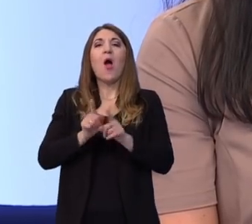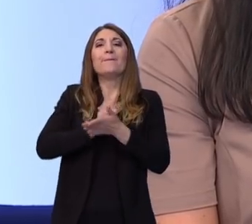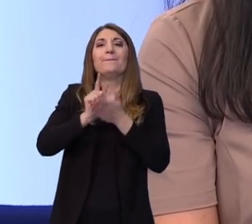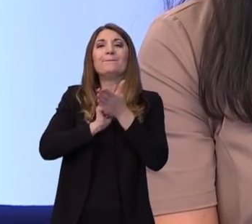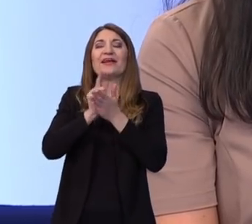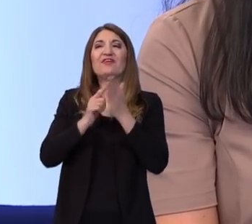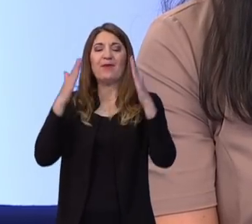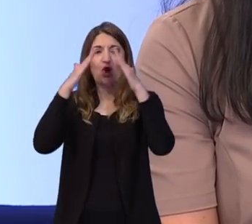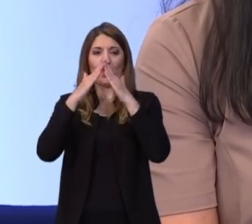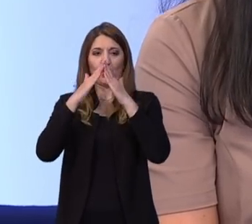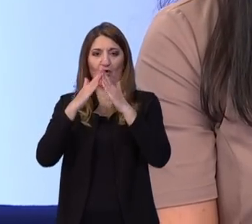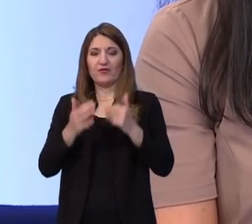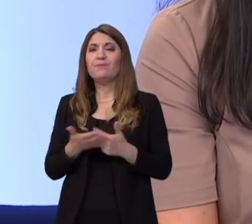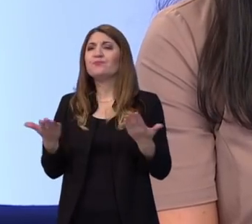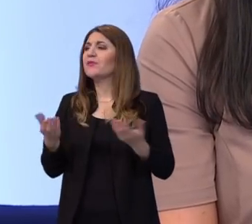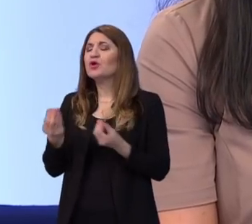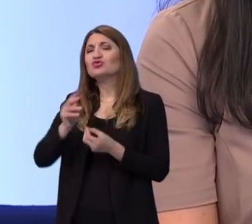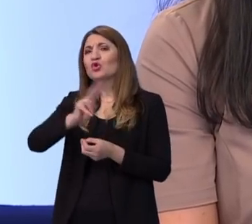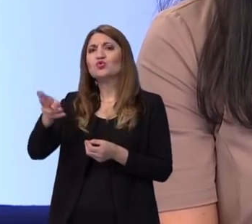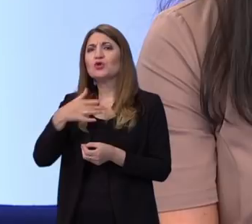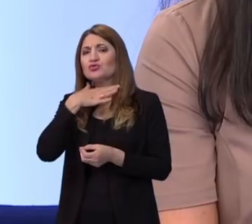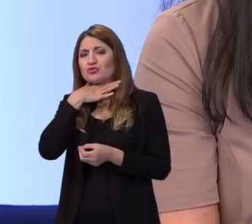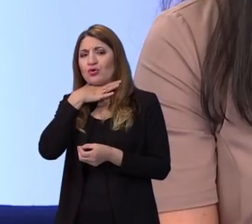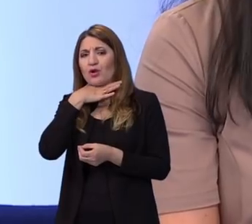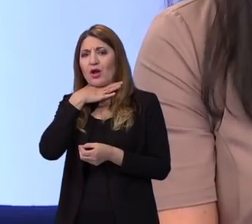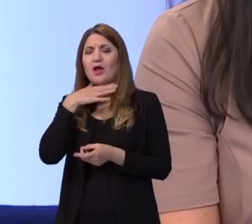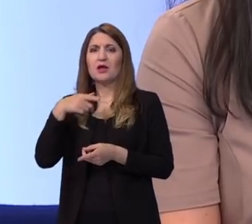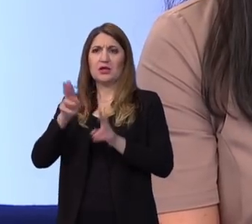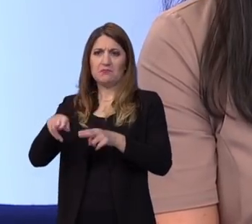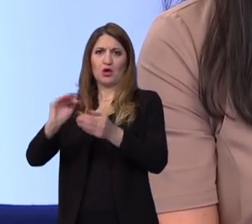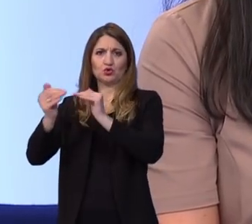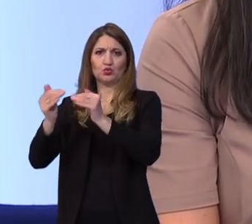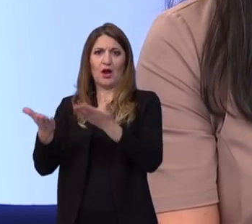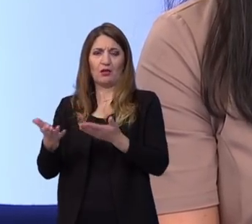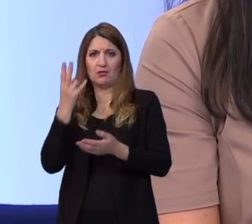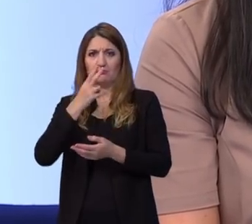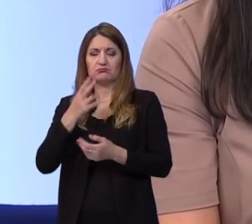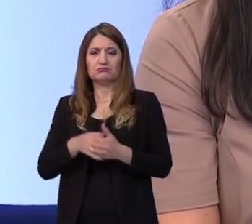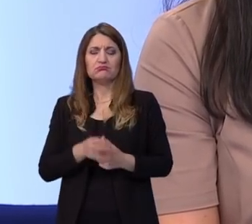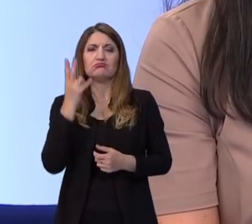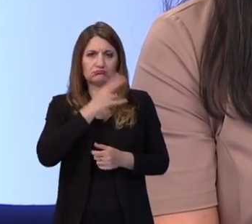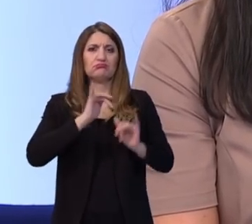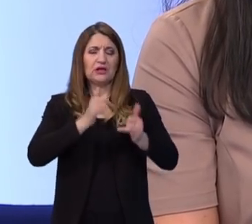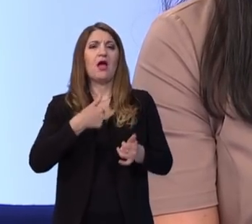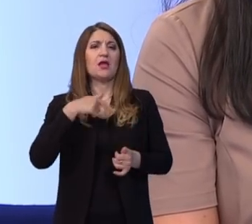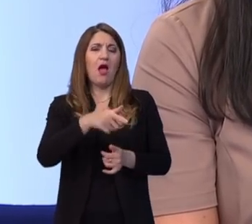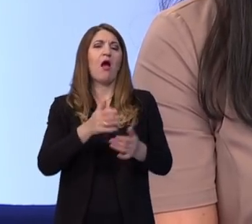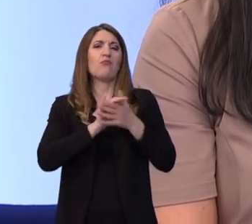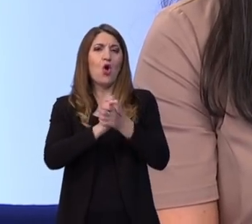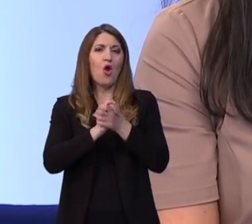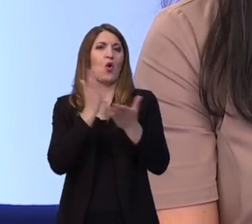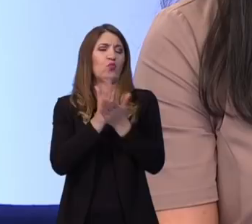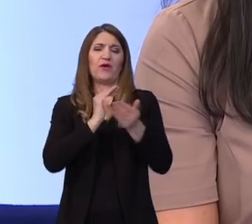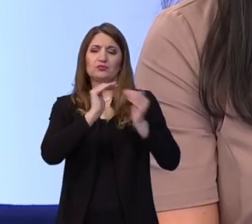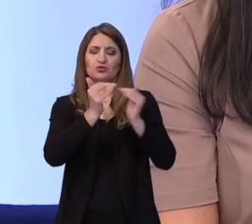krovom. A što je s drugim školama? Surađujete s kolegama? Surađujem s kolegama i čujem se s njima redovito.